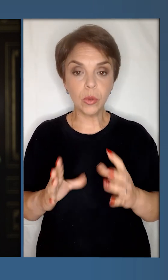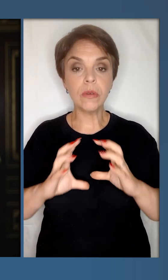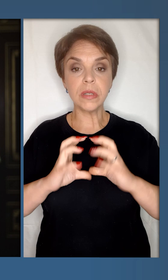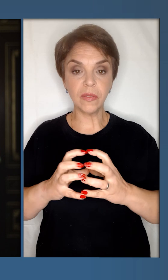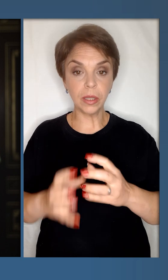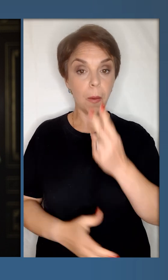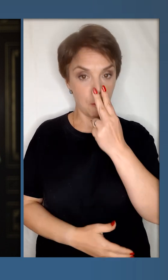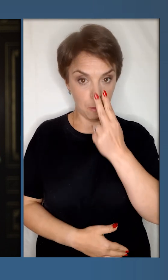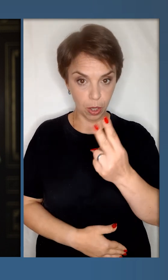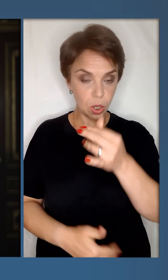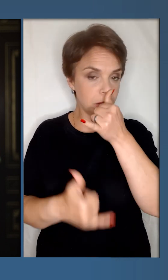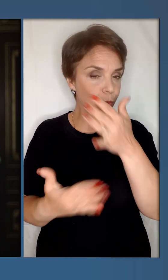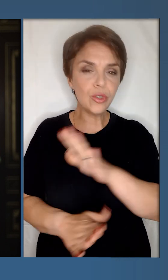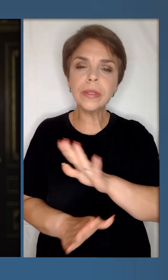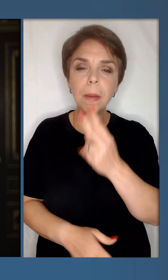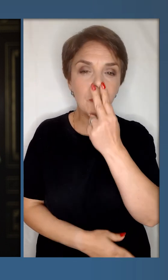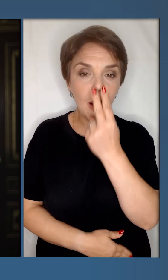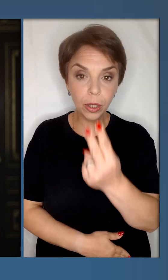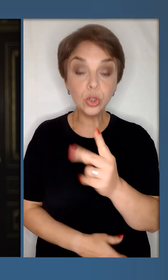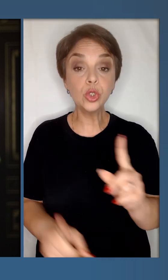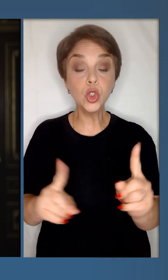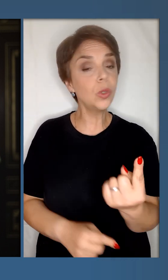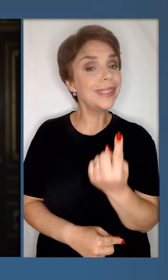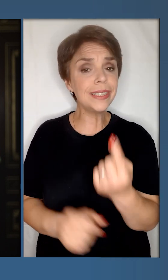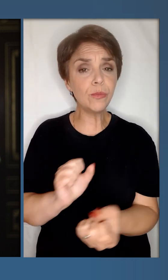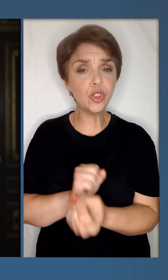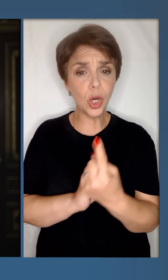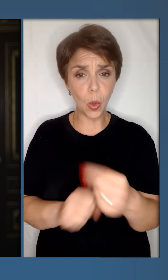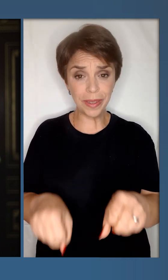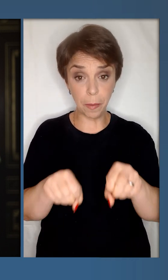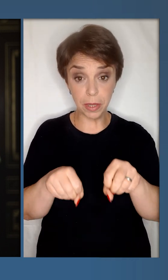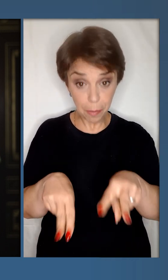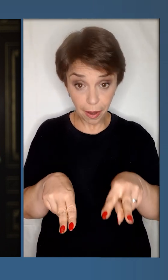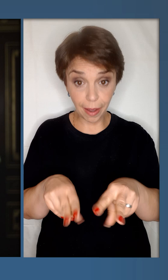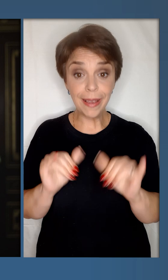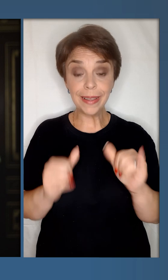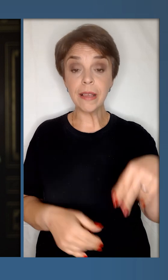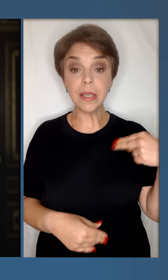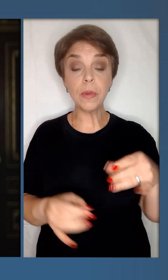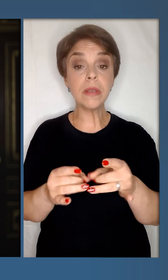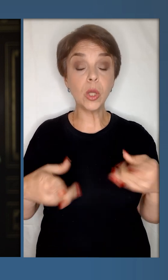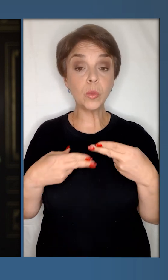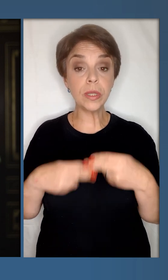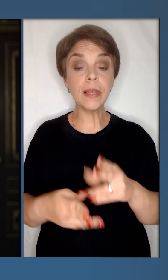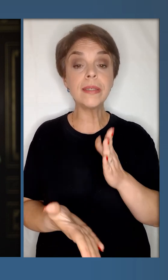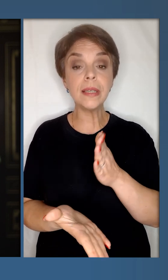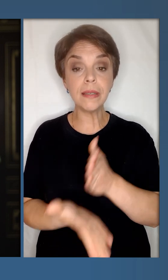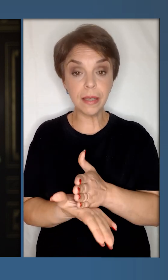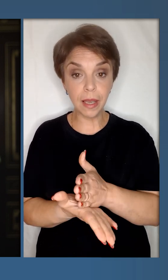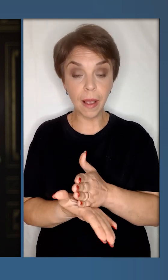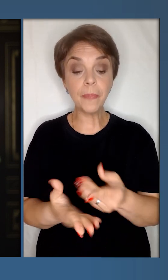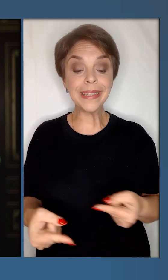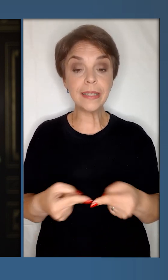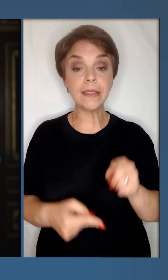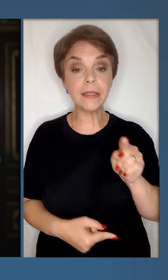світ бачить і не може не бачити, що єдиним джерелом небезпеки для Запорізької атомної станції є